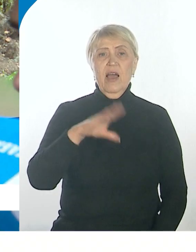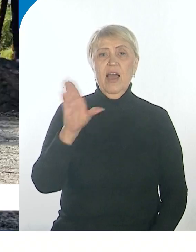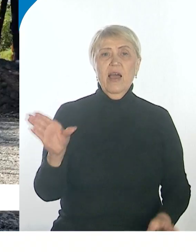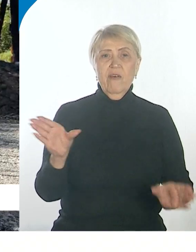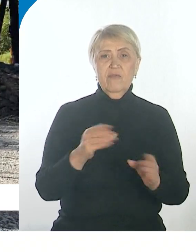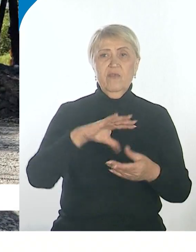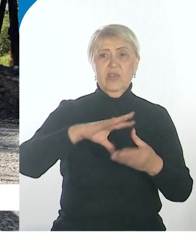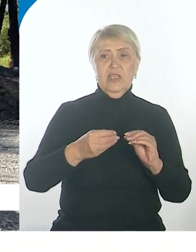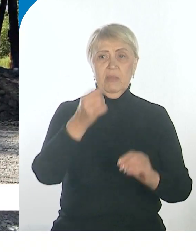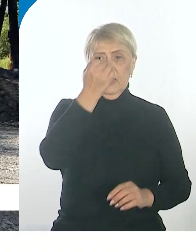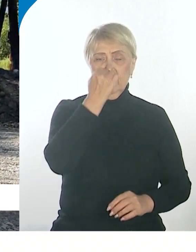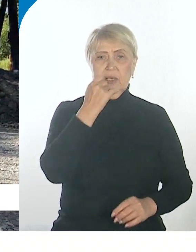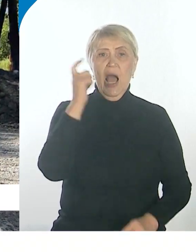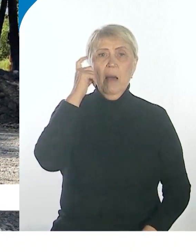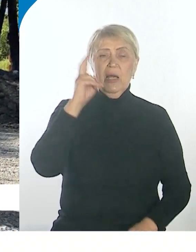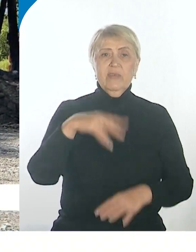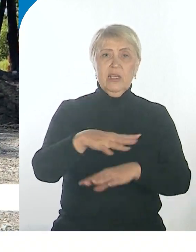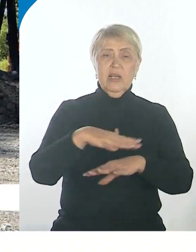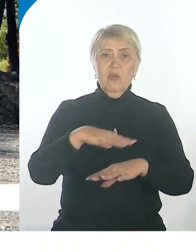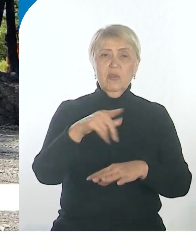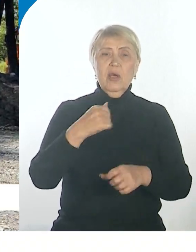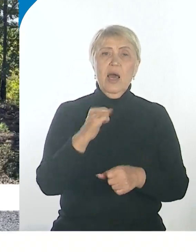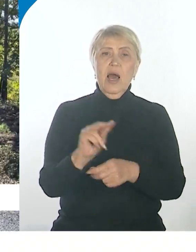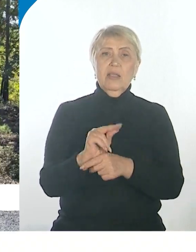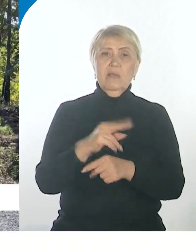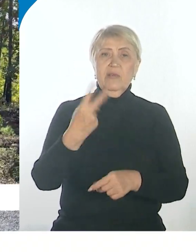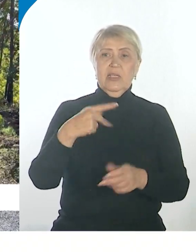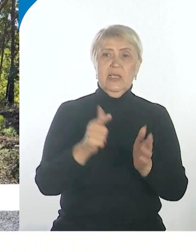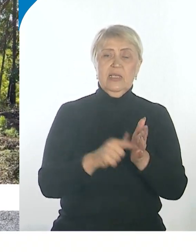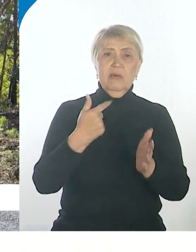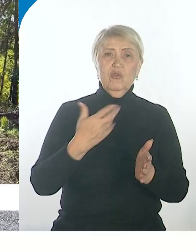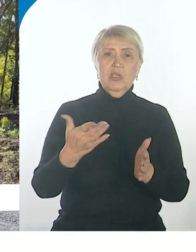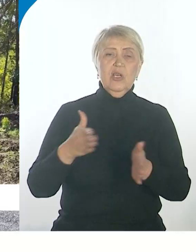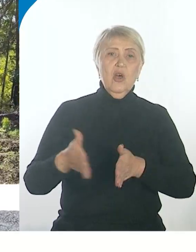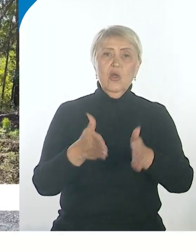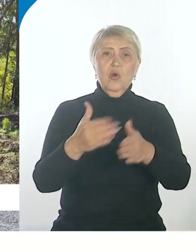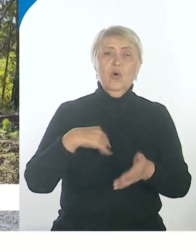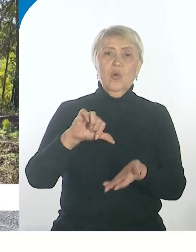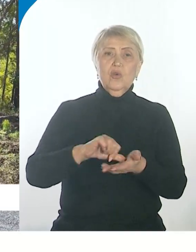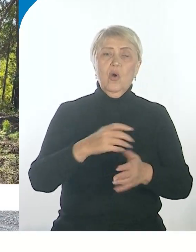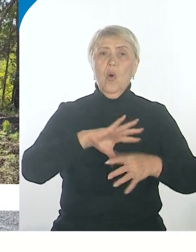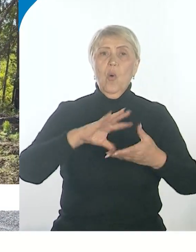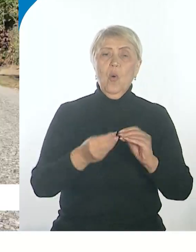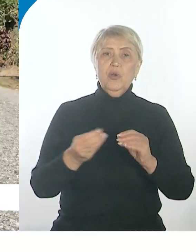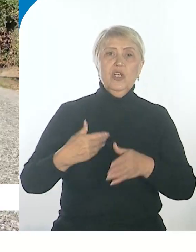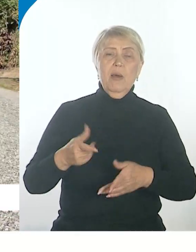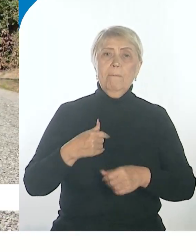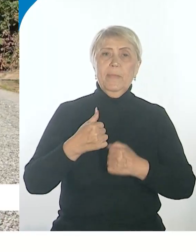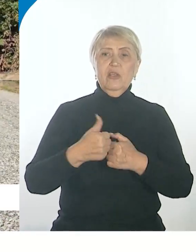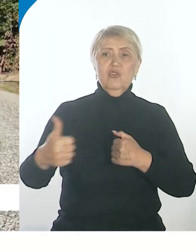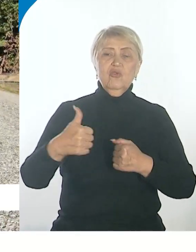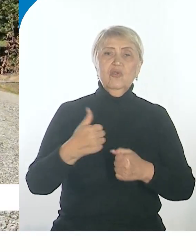большое. В Хабаровском районе в этом году отремонтировали 27 дорожных участков общей протяженностью 16 километров.